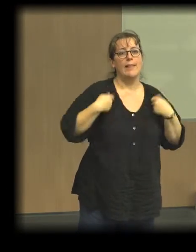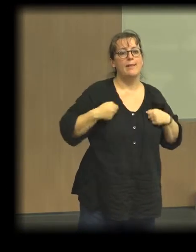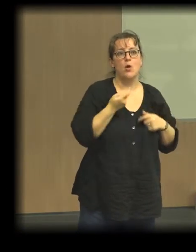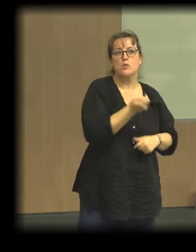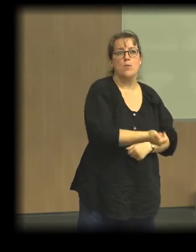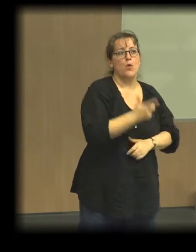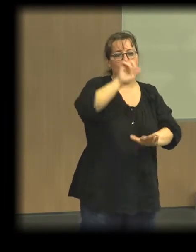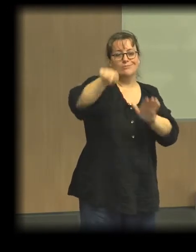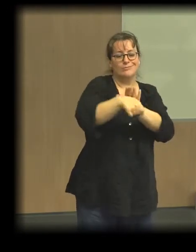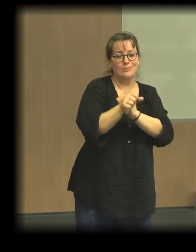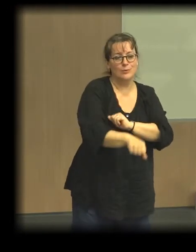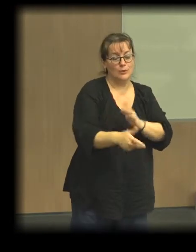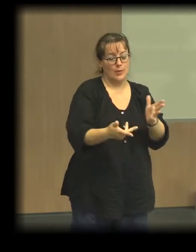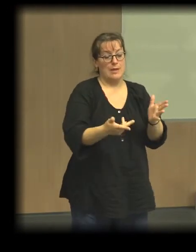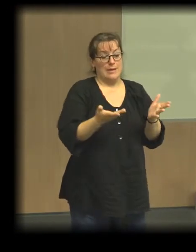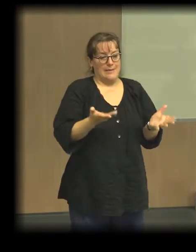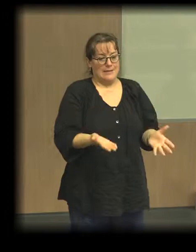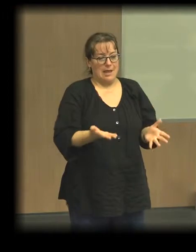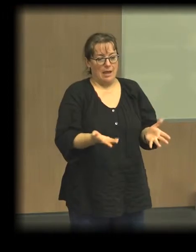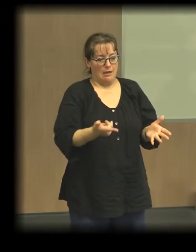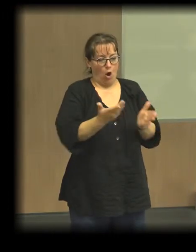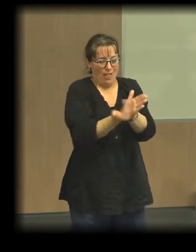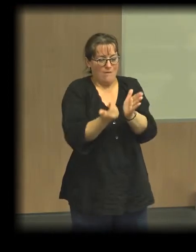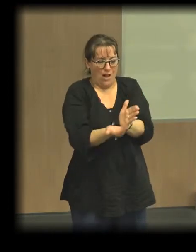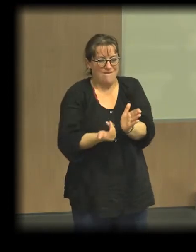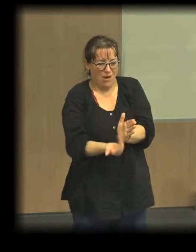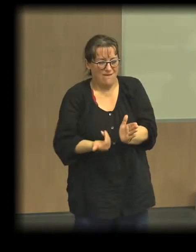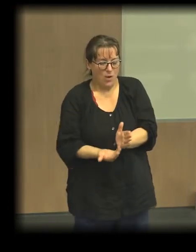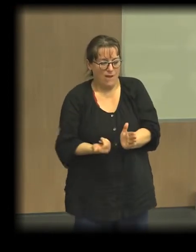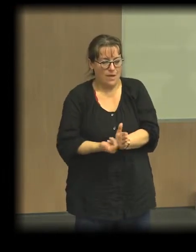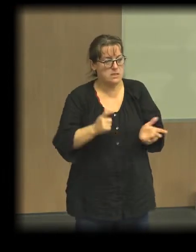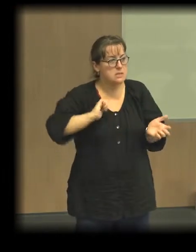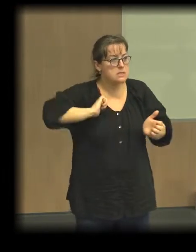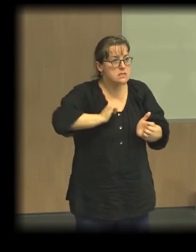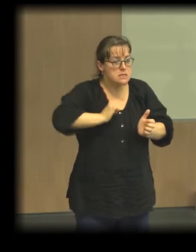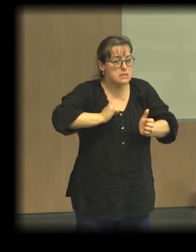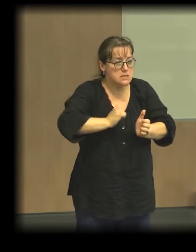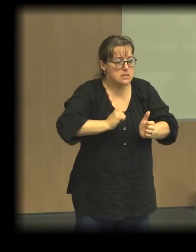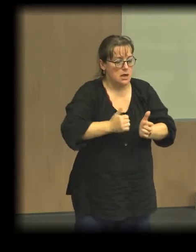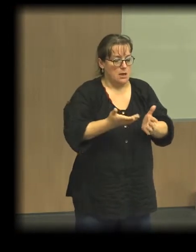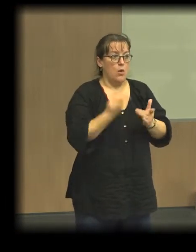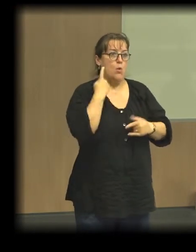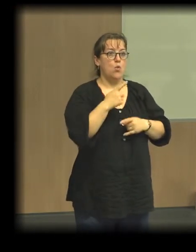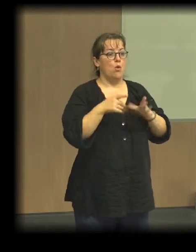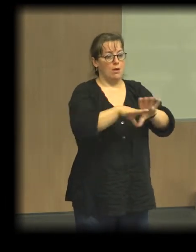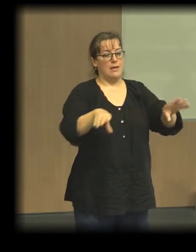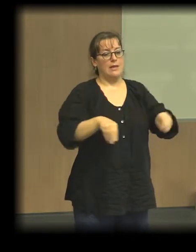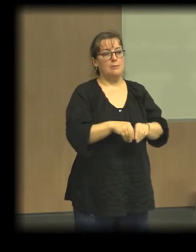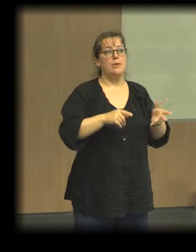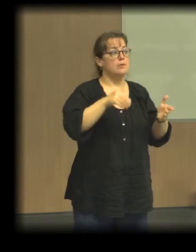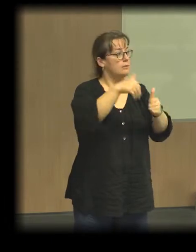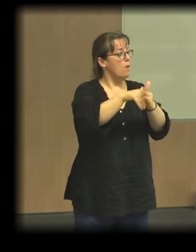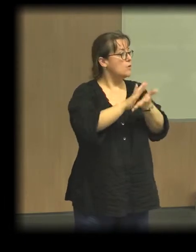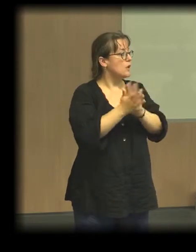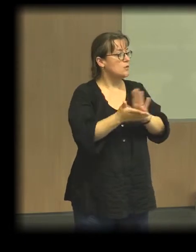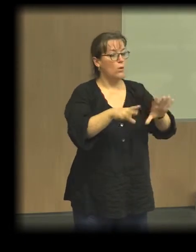une nouvelle forme de management dans ces associations qui pose de plus en plus problème en interne. Ce que l'on voit aujourd'hui dans des